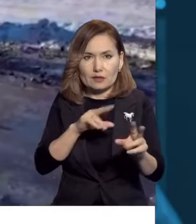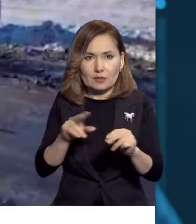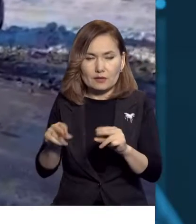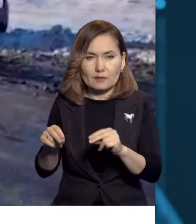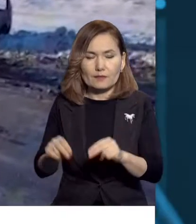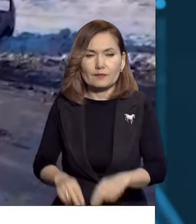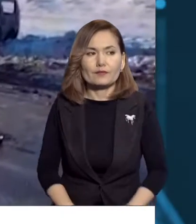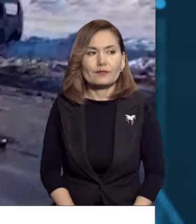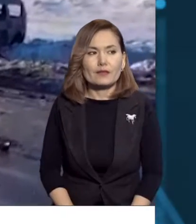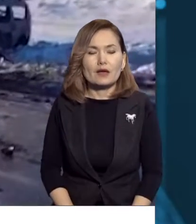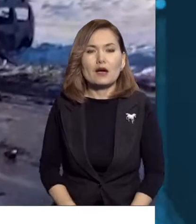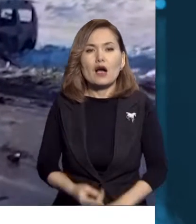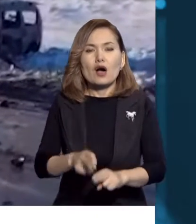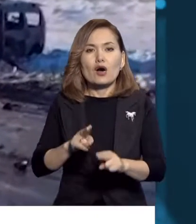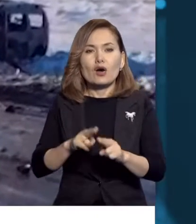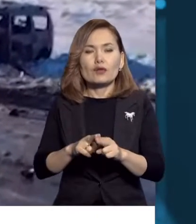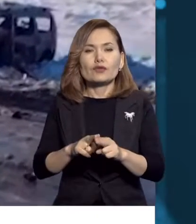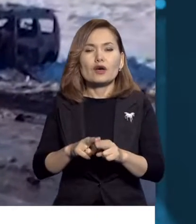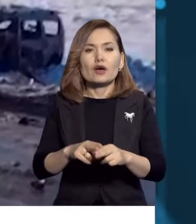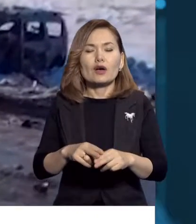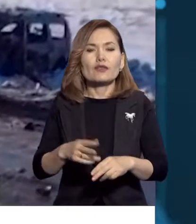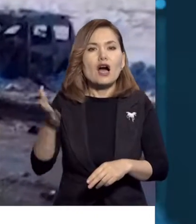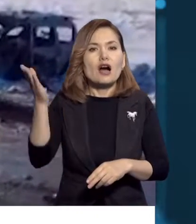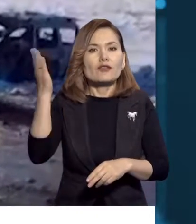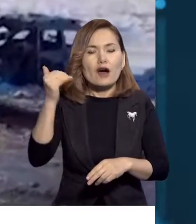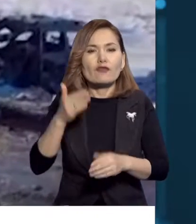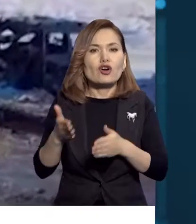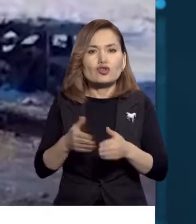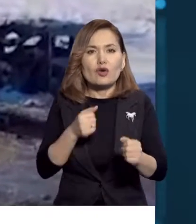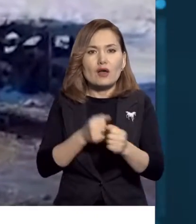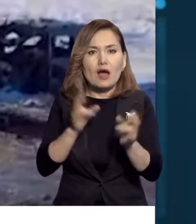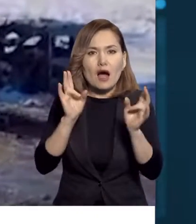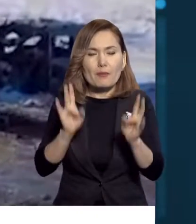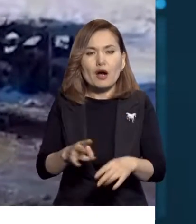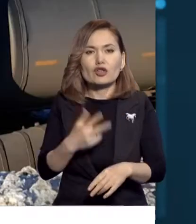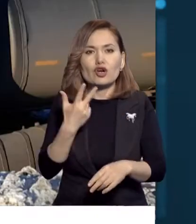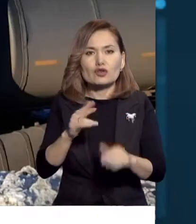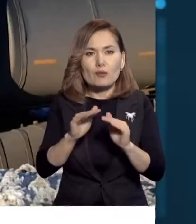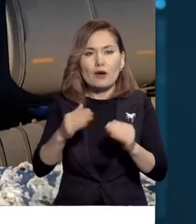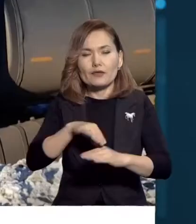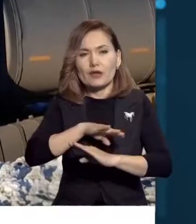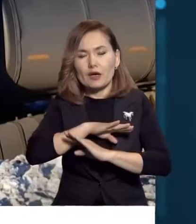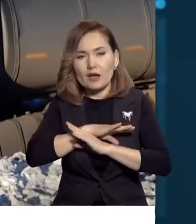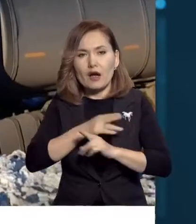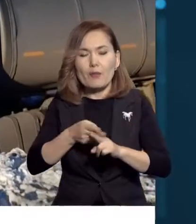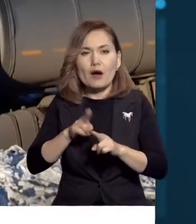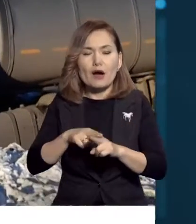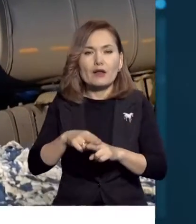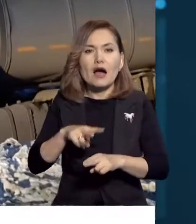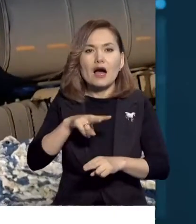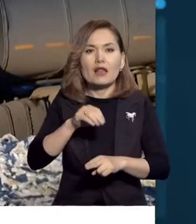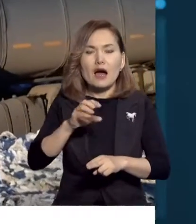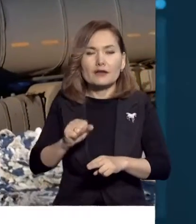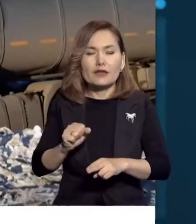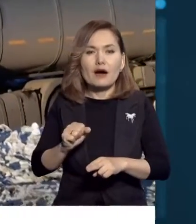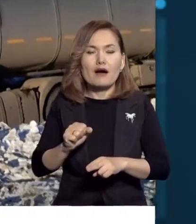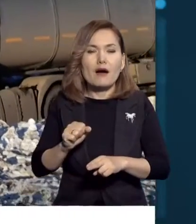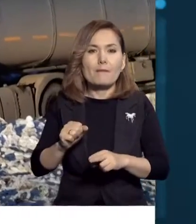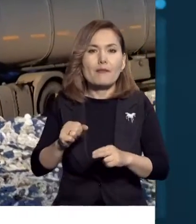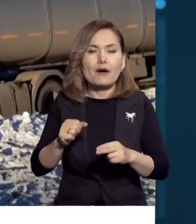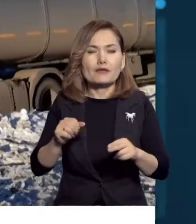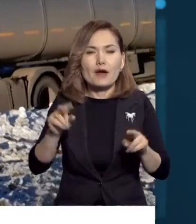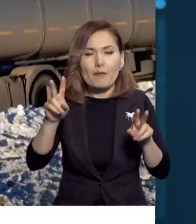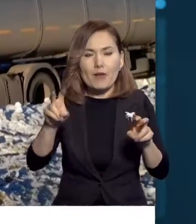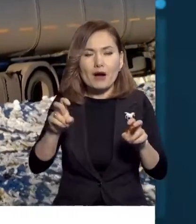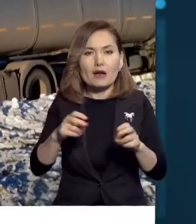Бұған дейін, жолапаты кезінде үш бола өртеніп кеткенің айтыққан едік. Ақтөбе қаласының 13-ті ғайналма жолында кележатқан Лада Ларгус маркалық көліктің